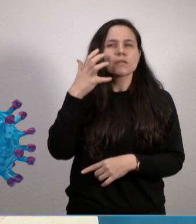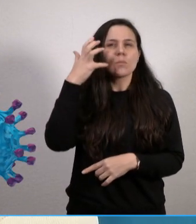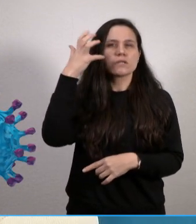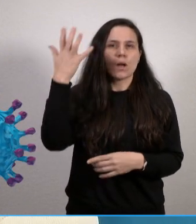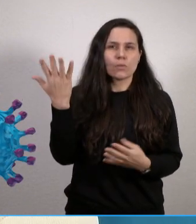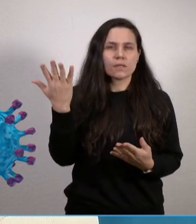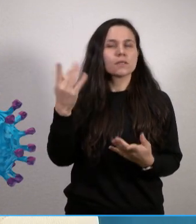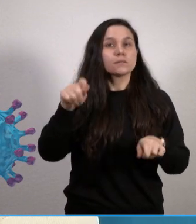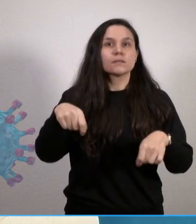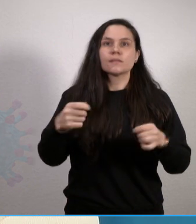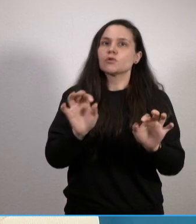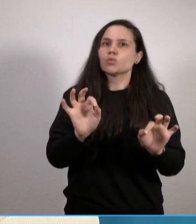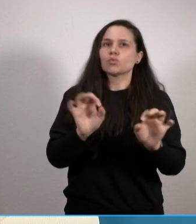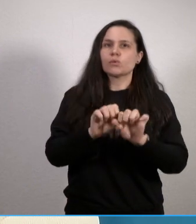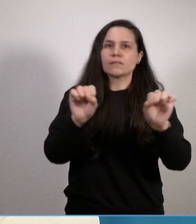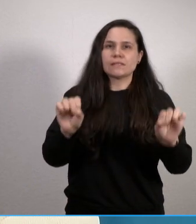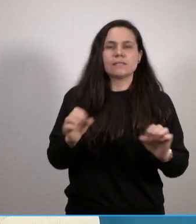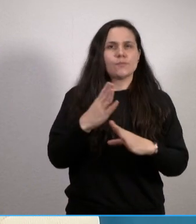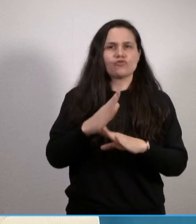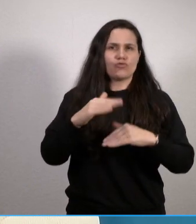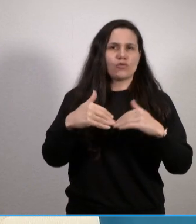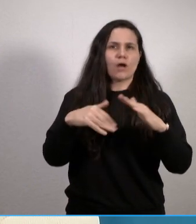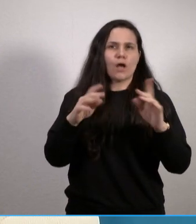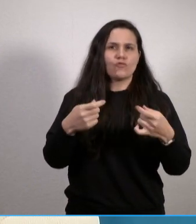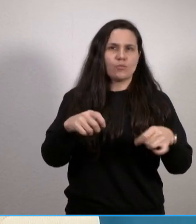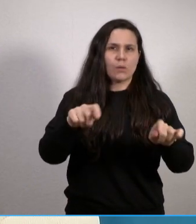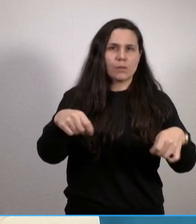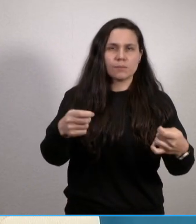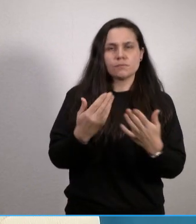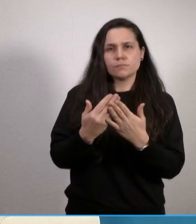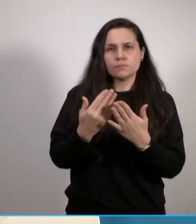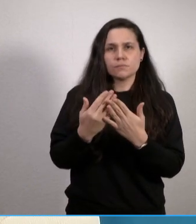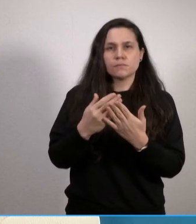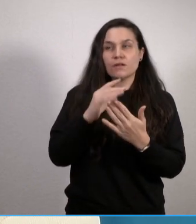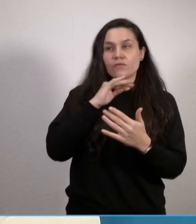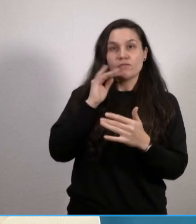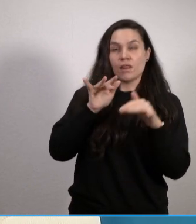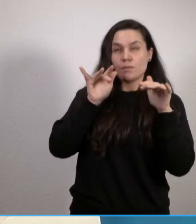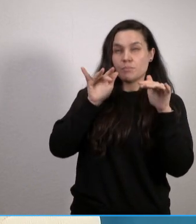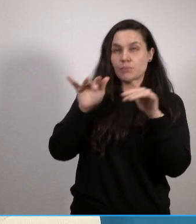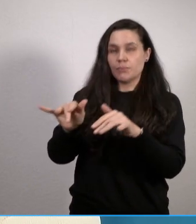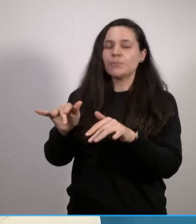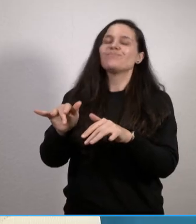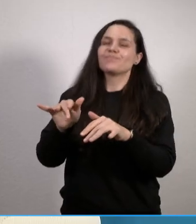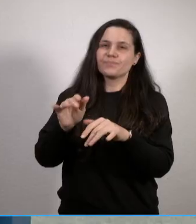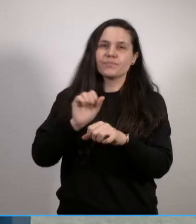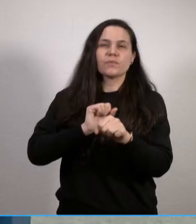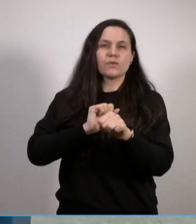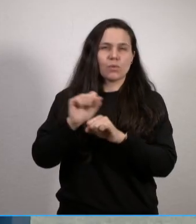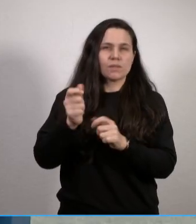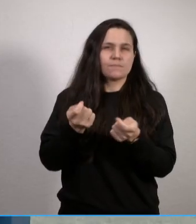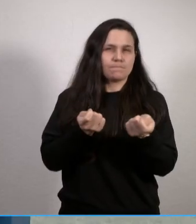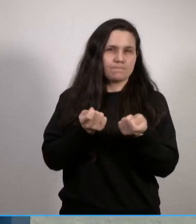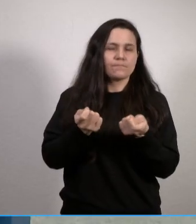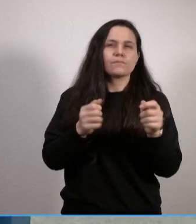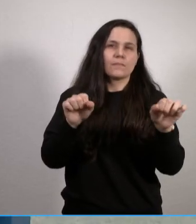gutes System, was aufgebaut worden ist, sodass wir glauben, dass wir auch einen größeren Ansturm dort für Niedersachsen, aber auch